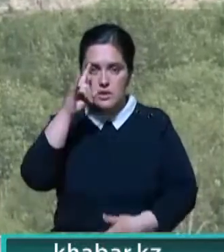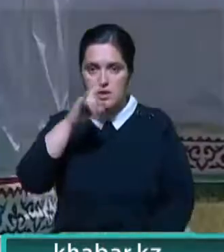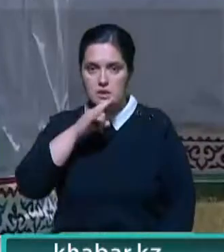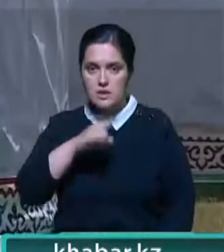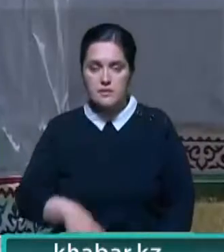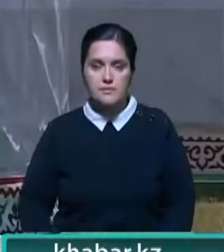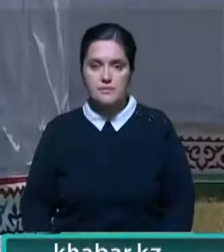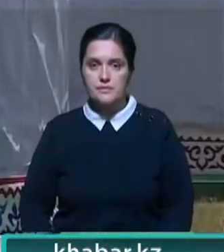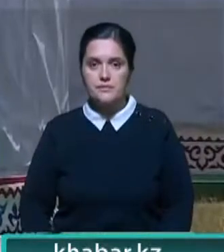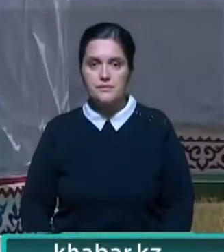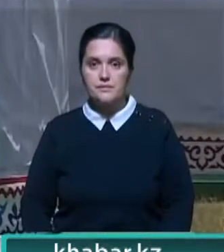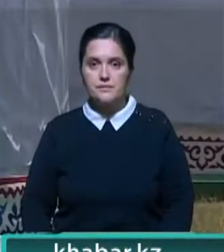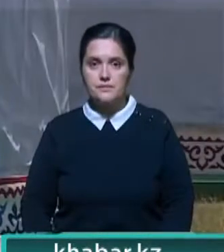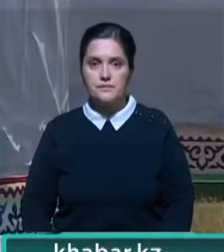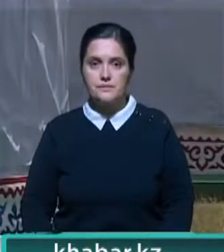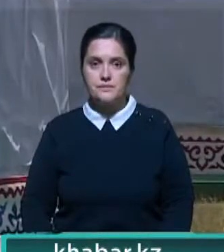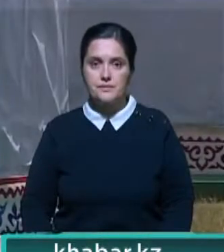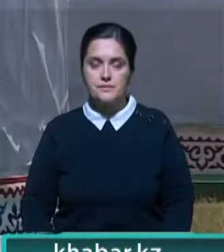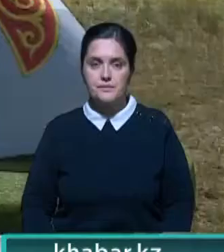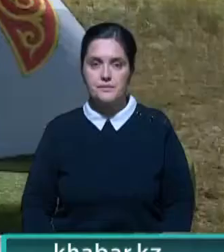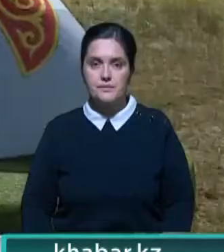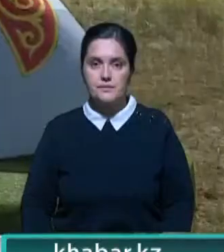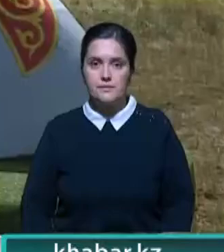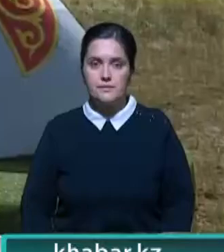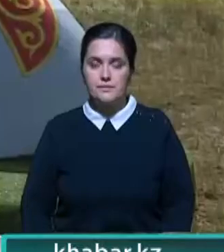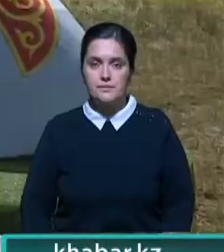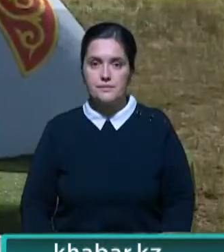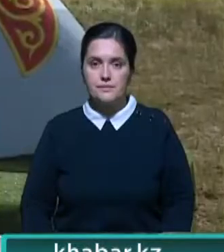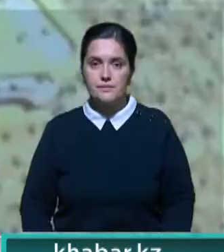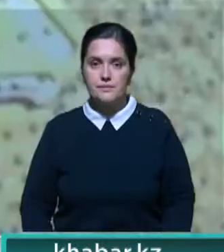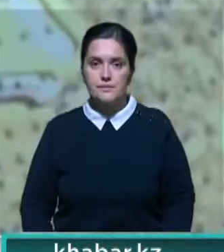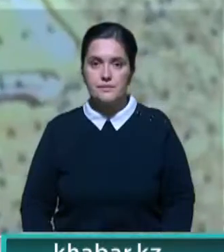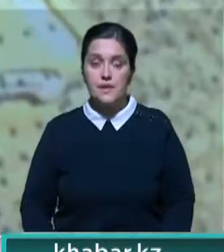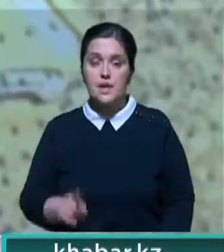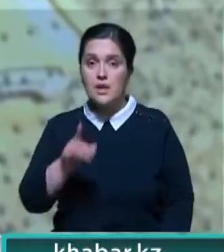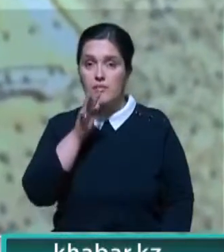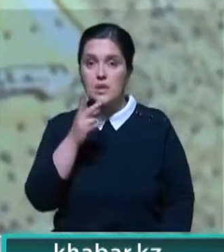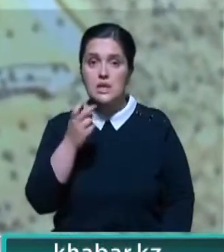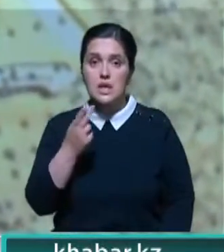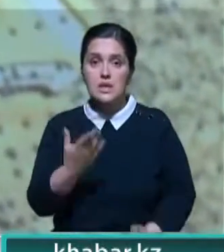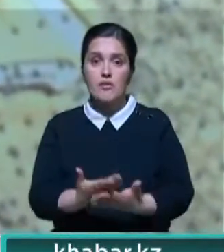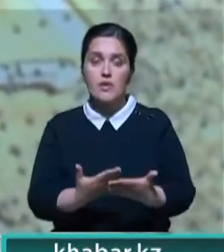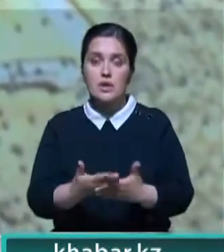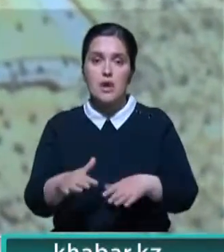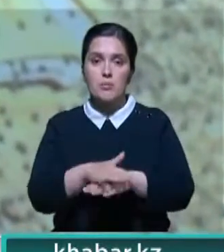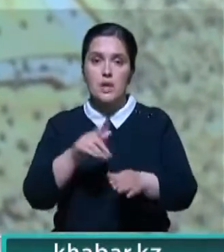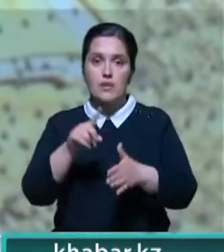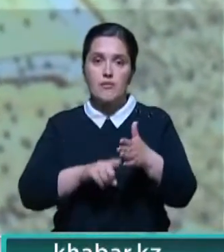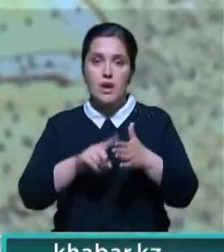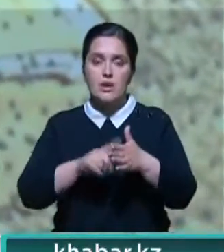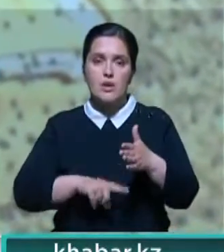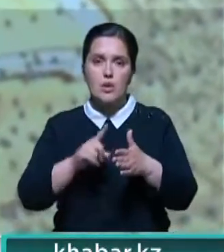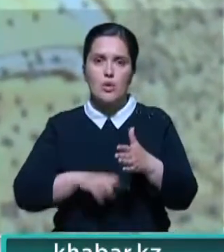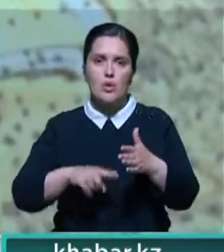Олег Ужигалиев, Аманжол Байгазин, Наурис Байкор Мангазы. Итоги дня. Тем временем Национальный совет общественного